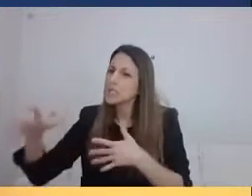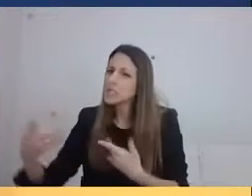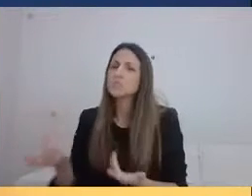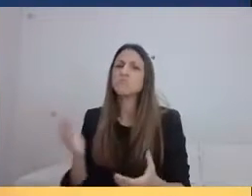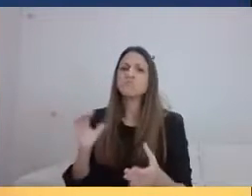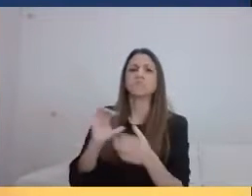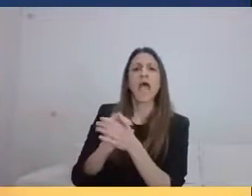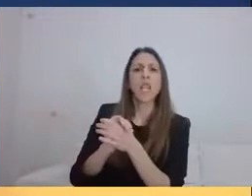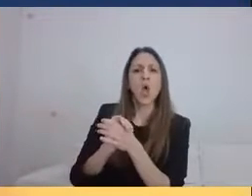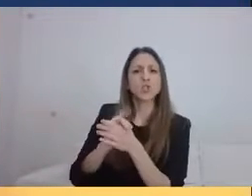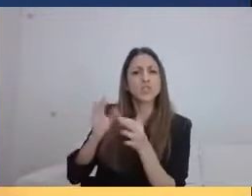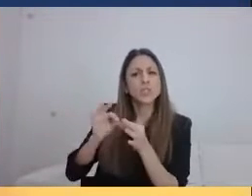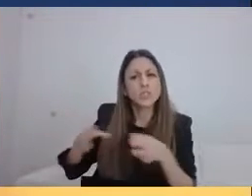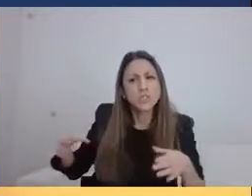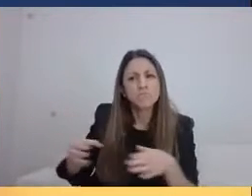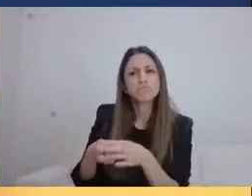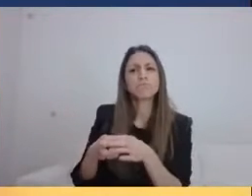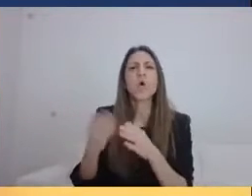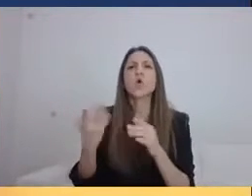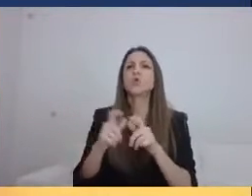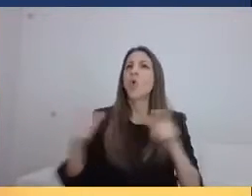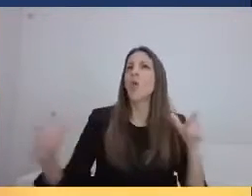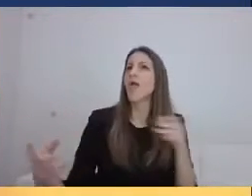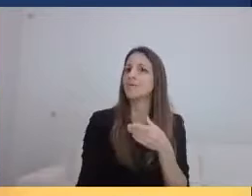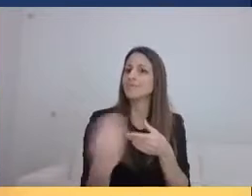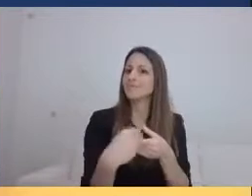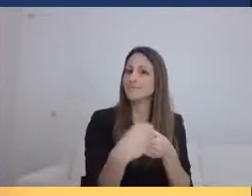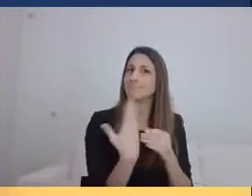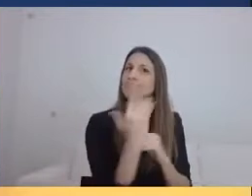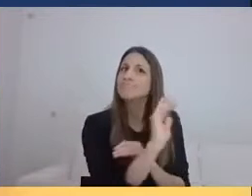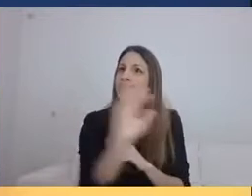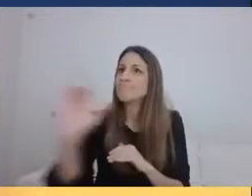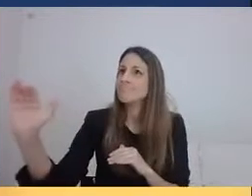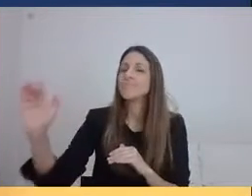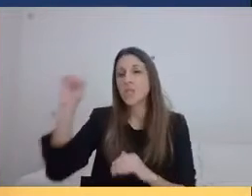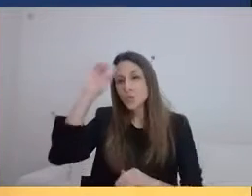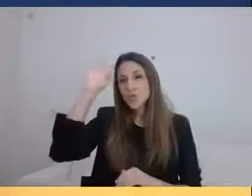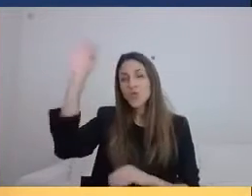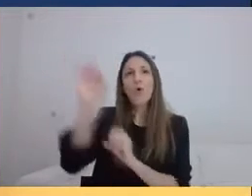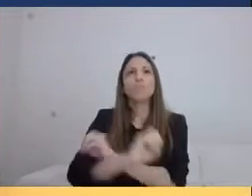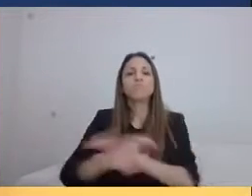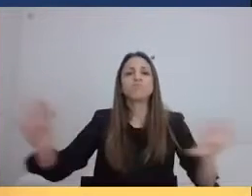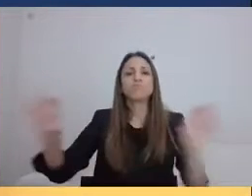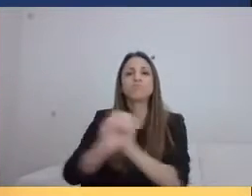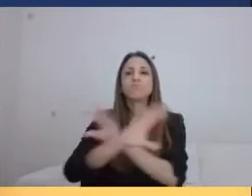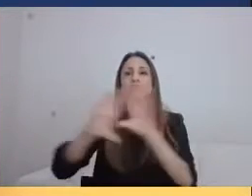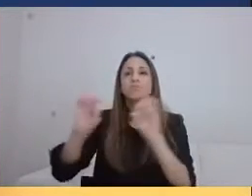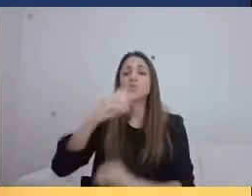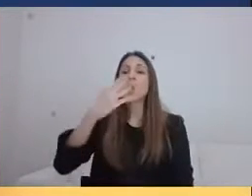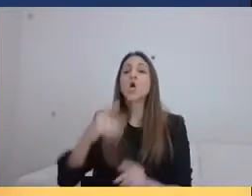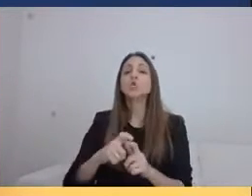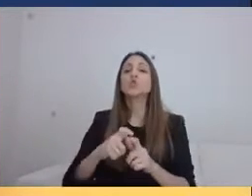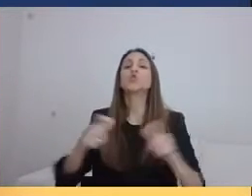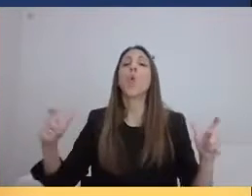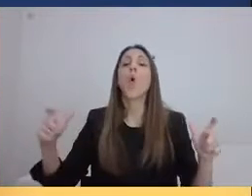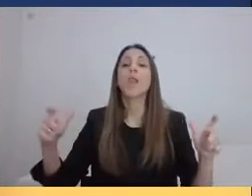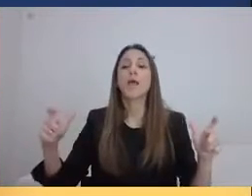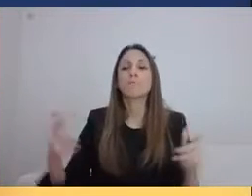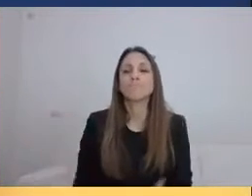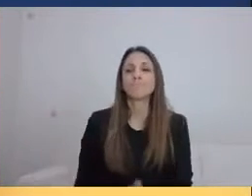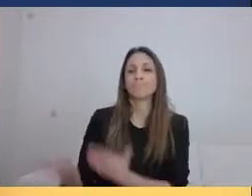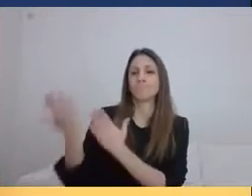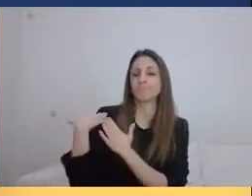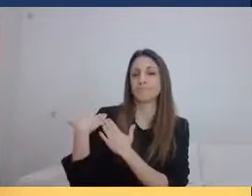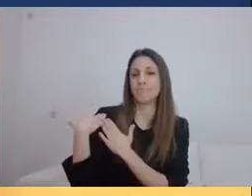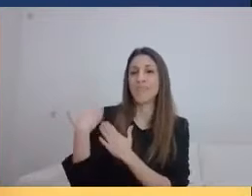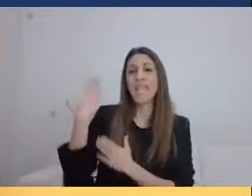οργανώσεις, σχολεία ακριβώς για να τονίσουμε πόσο σημαντικός είναι ο ρόλος των σχολείων της δευτεροβάθμιας